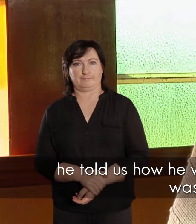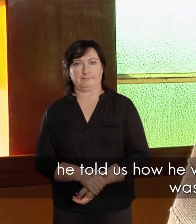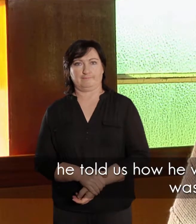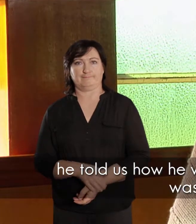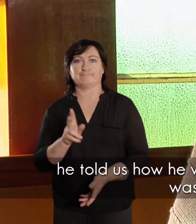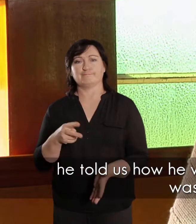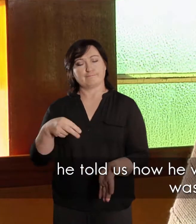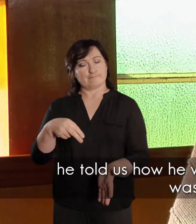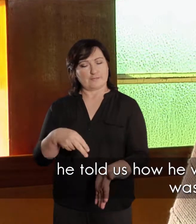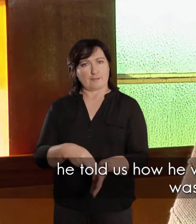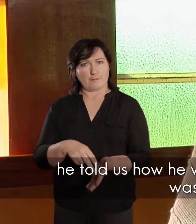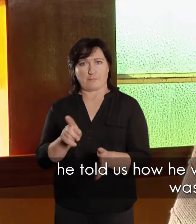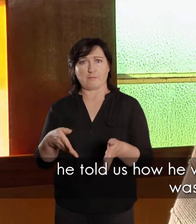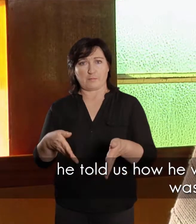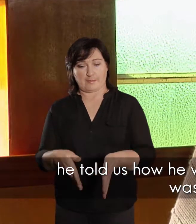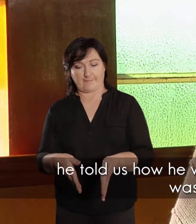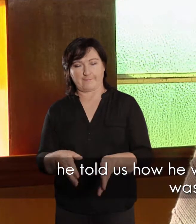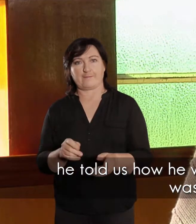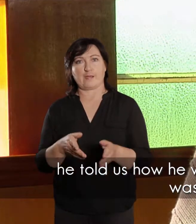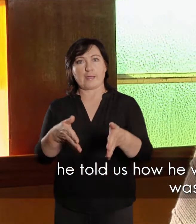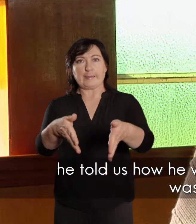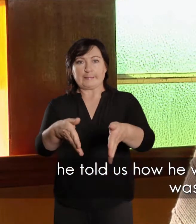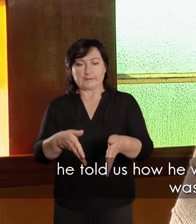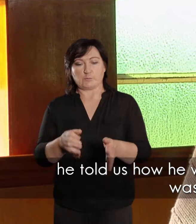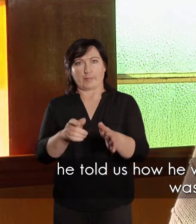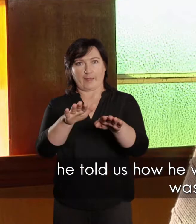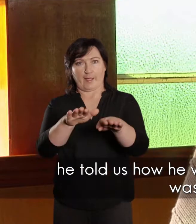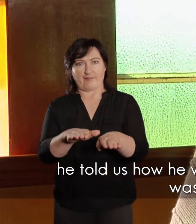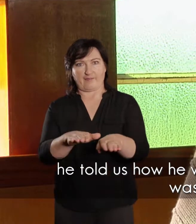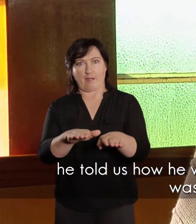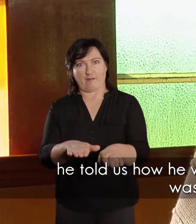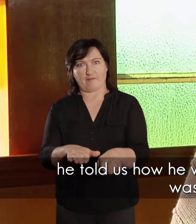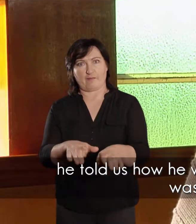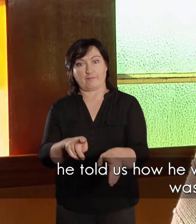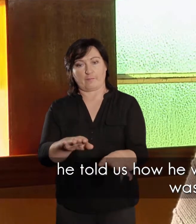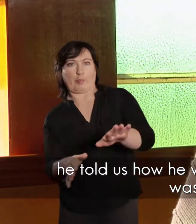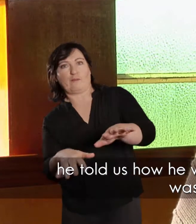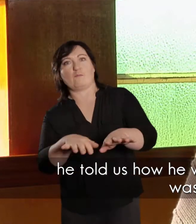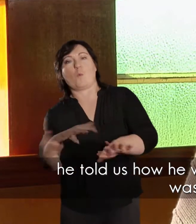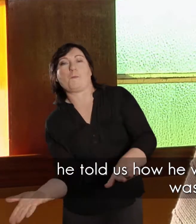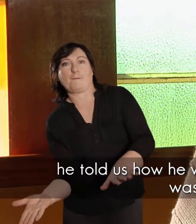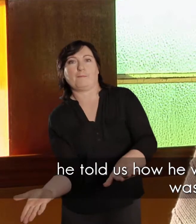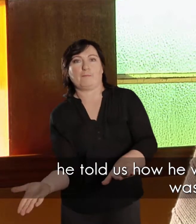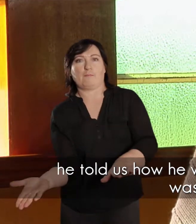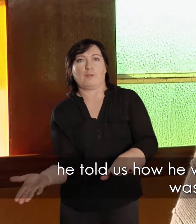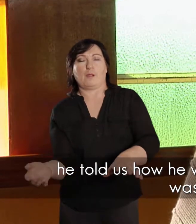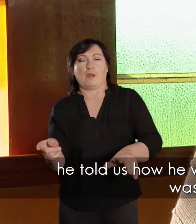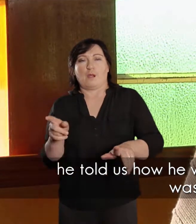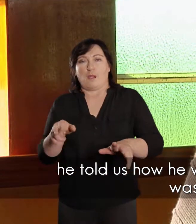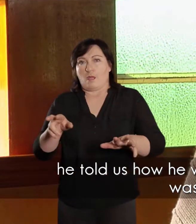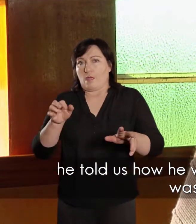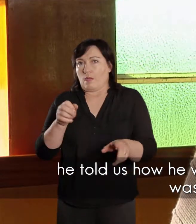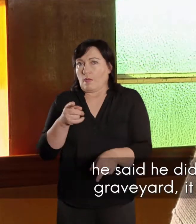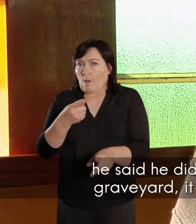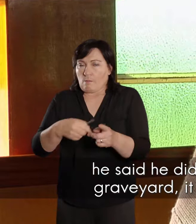En hy sê, toe hy nou daar op die graf staan, en die kus moet laat sak, word, toe gaan kus